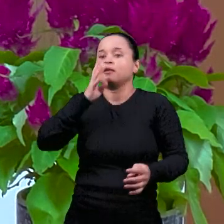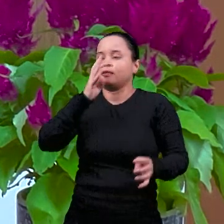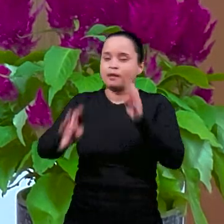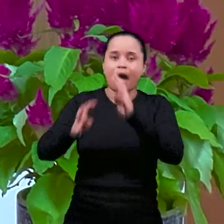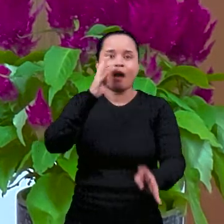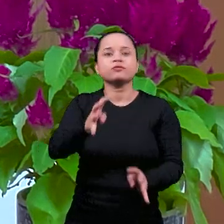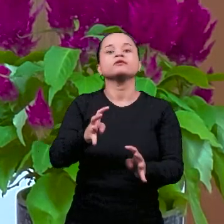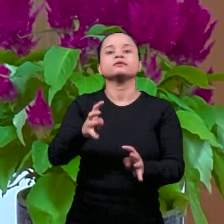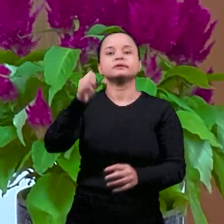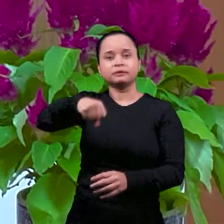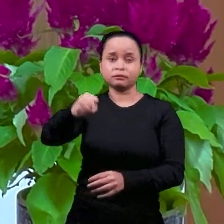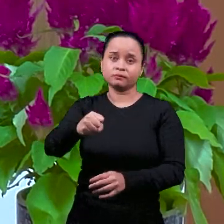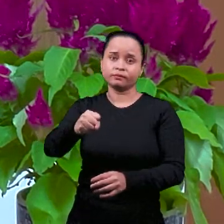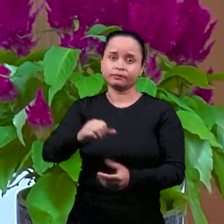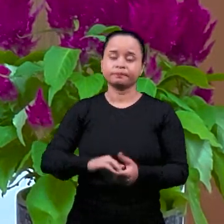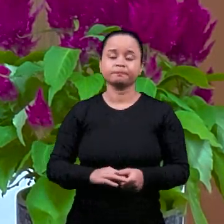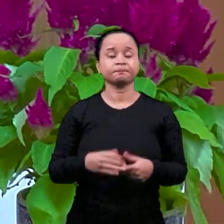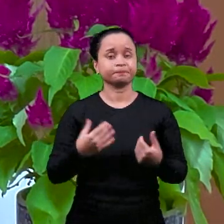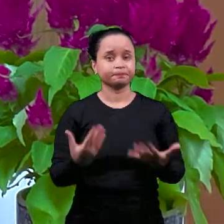он был бы осужден.